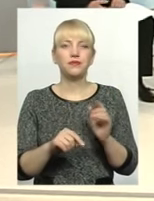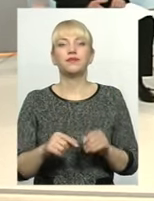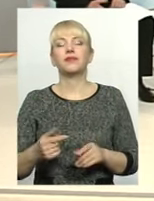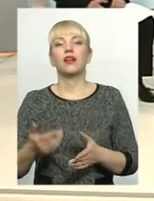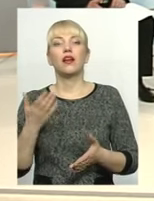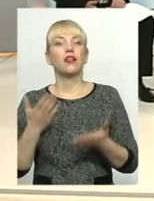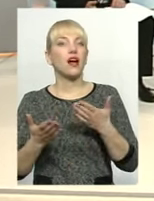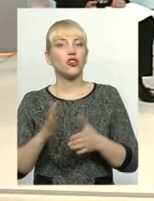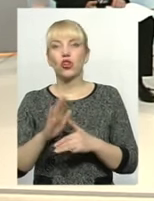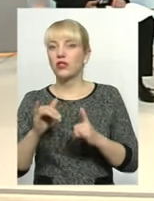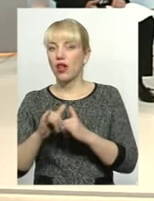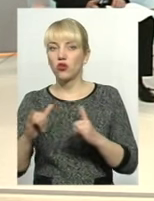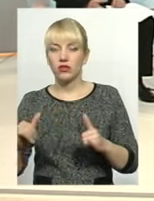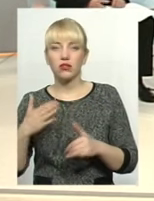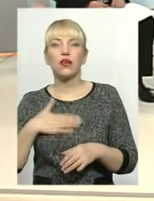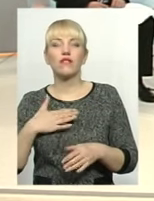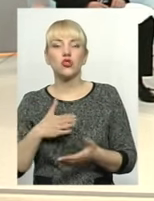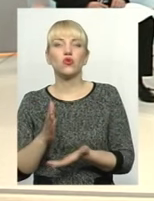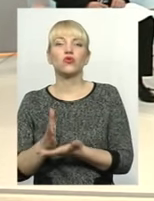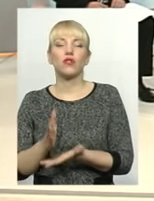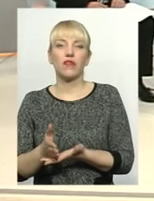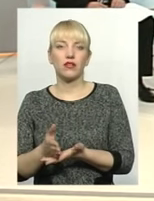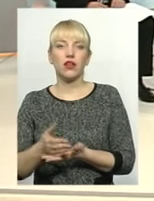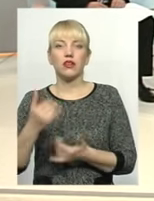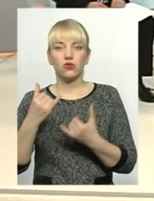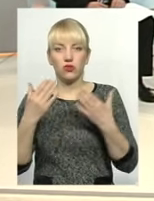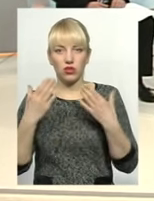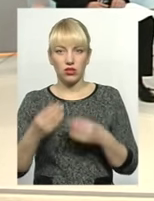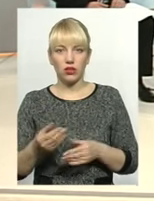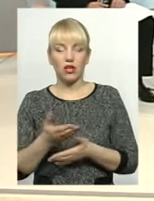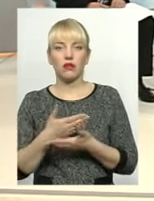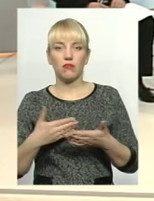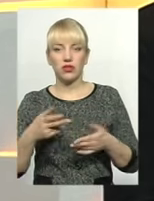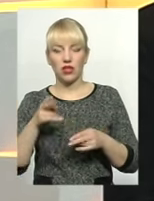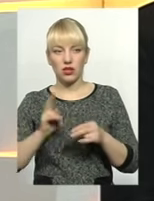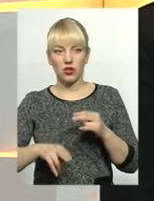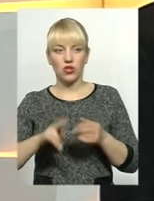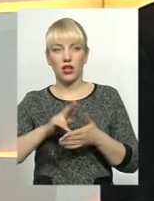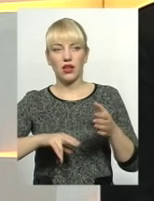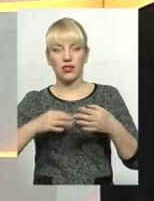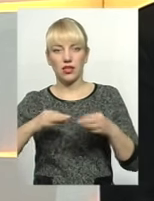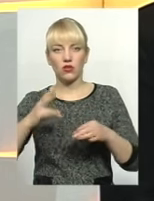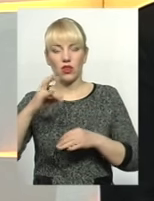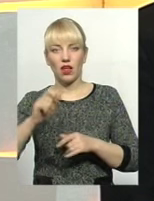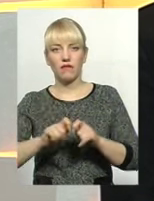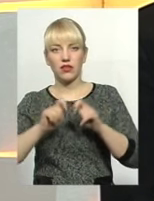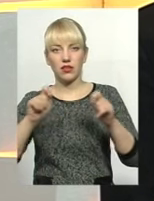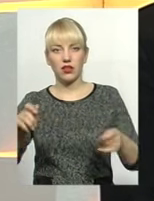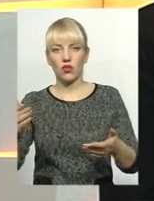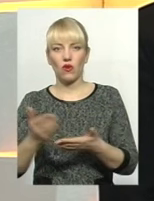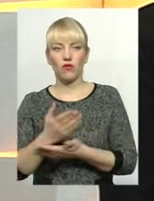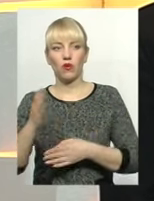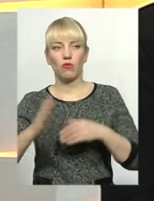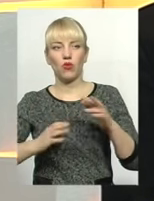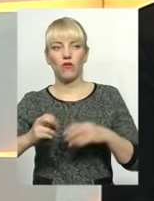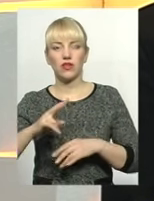не розвиватись, то навіщо існувати? На сьогоднішній день ми закінчуємо ліцензію на відкриття нової професії, якої